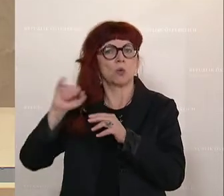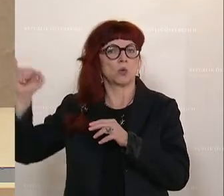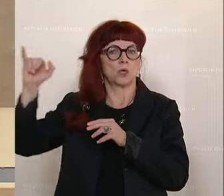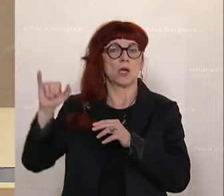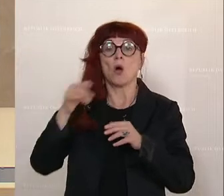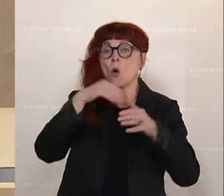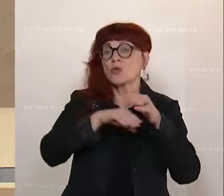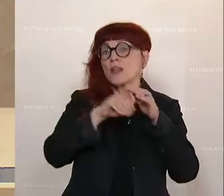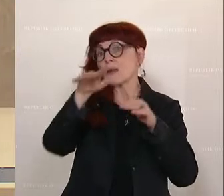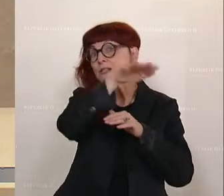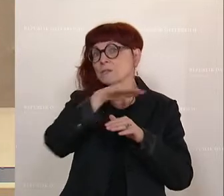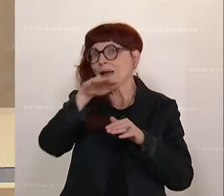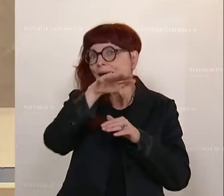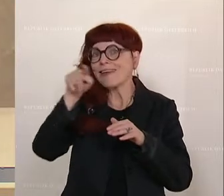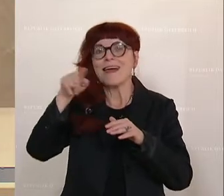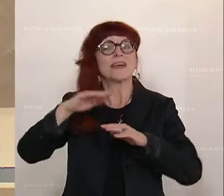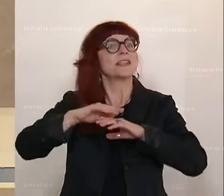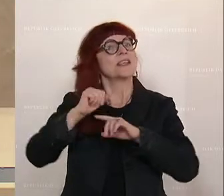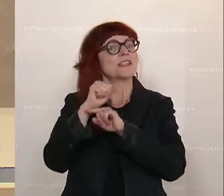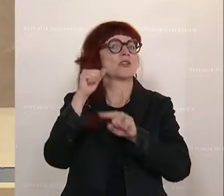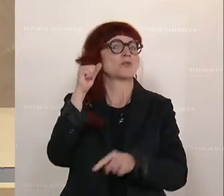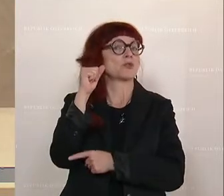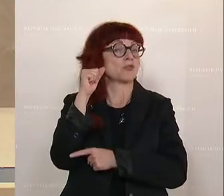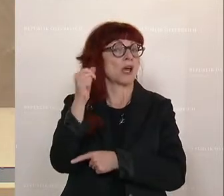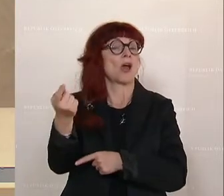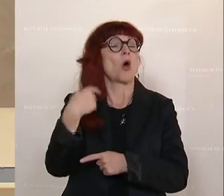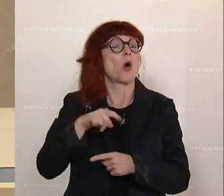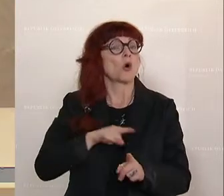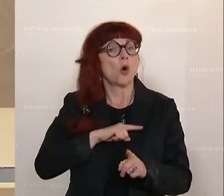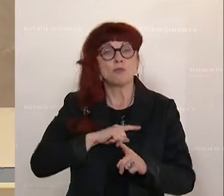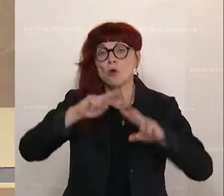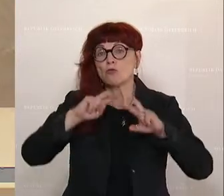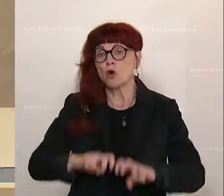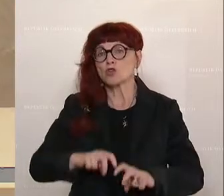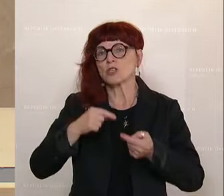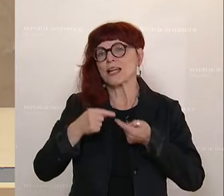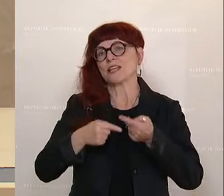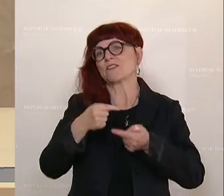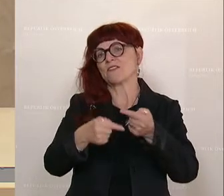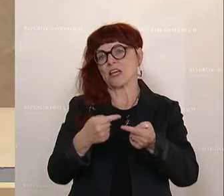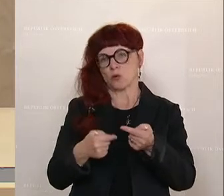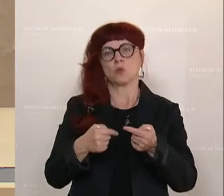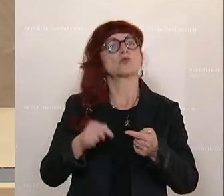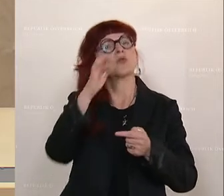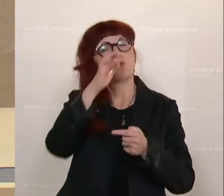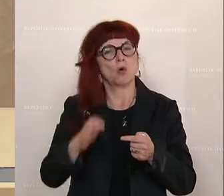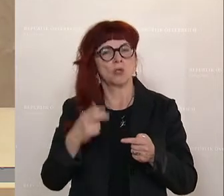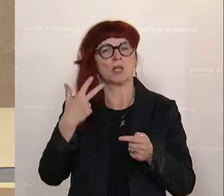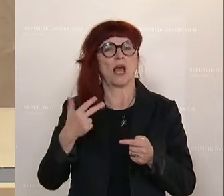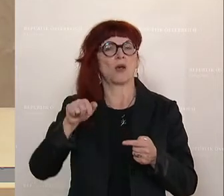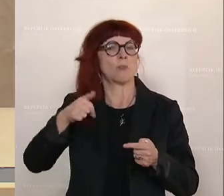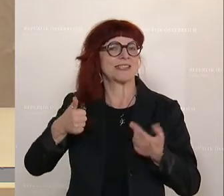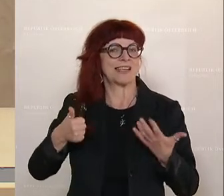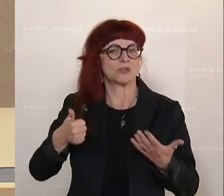erreichen wir mit diesem Budget eine Forschungs- und Entwicklungsquote von 3,26 Prozent und nehmen den